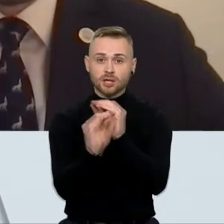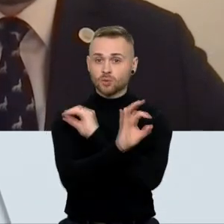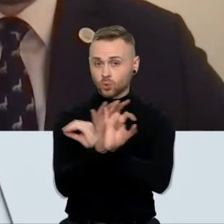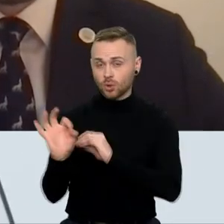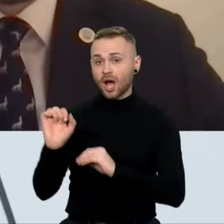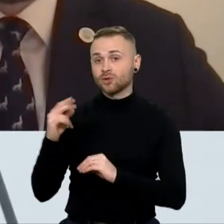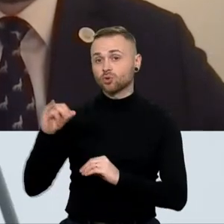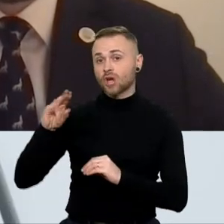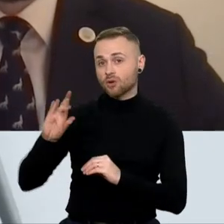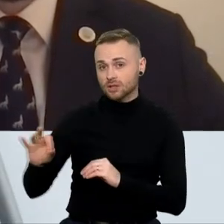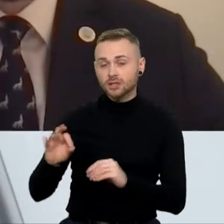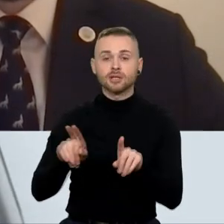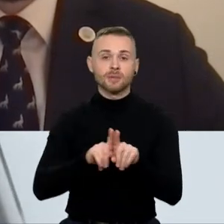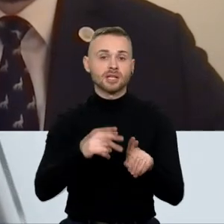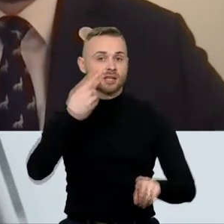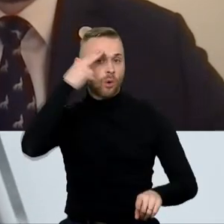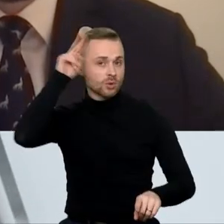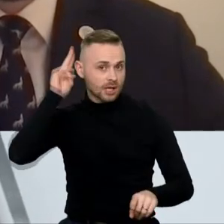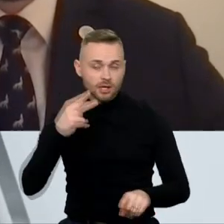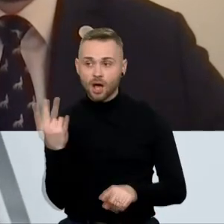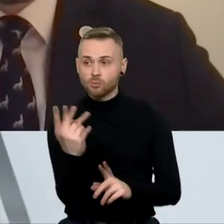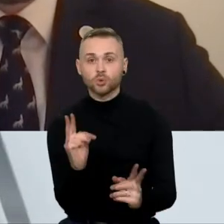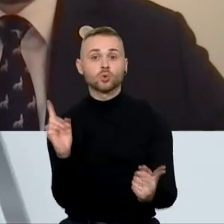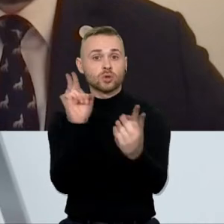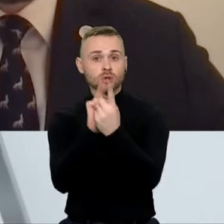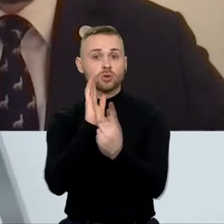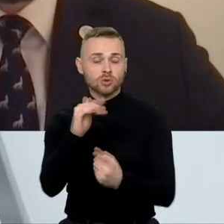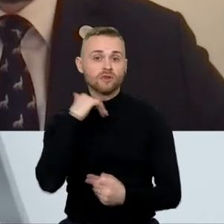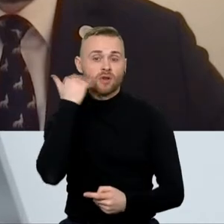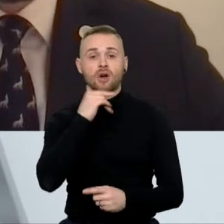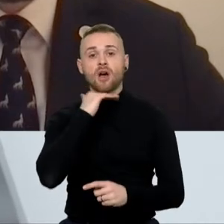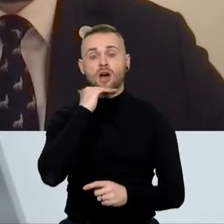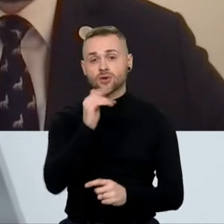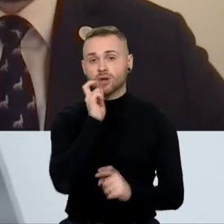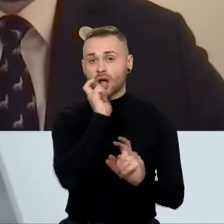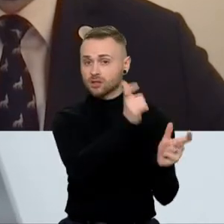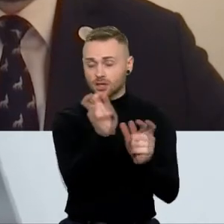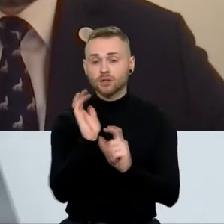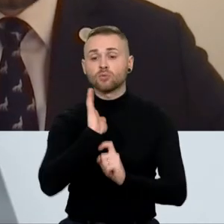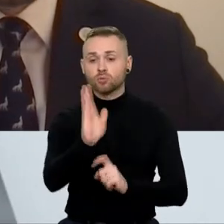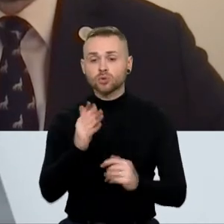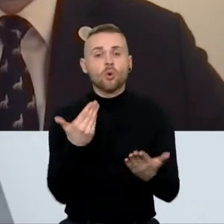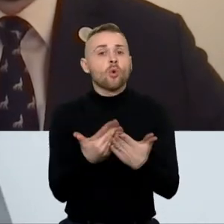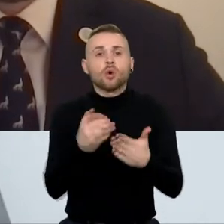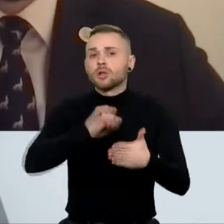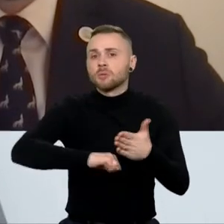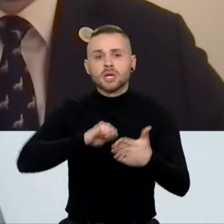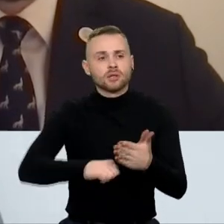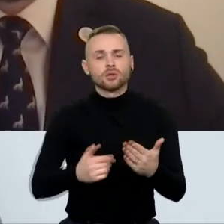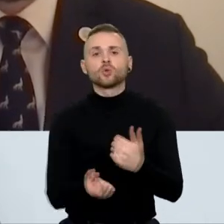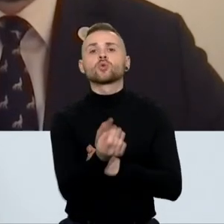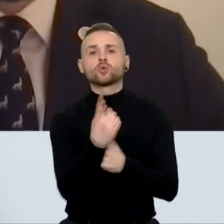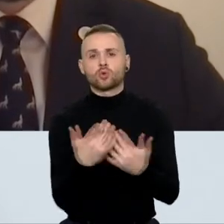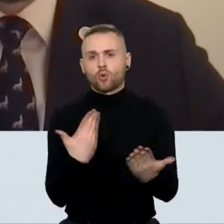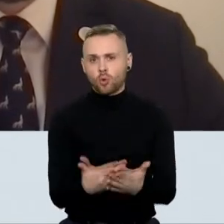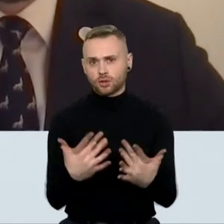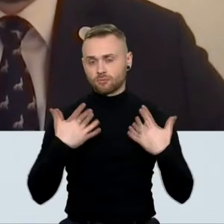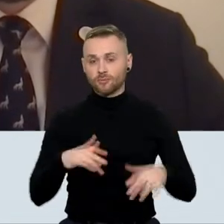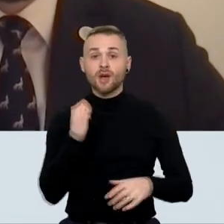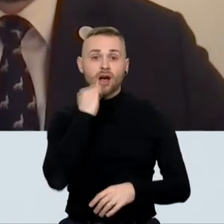Nušausko ir Gitano nausėdo sustikimui, žinosime daugiau atsakymų, bent jau priežastį, kodėl buvo priimtas sprendimas traukti.